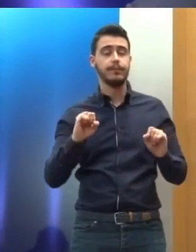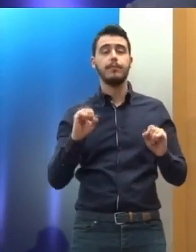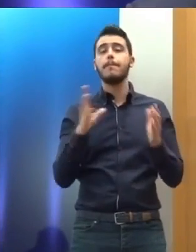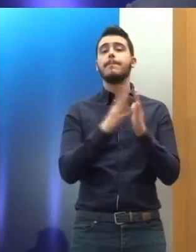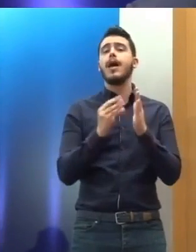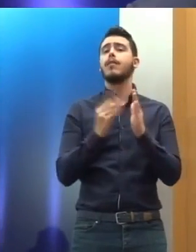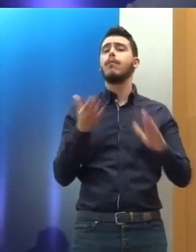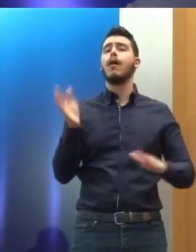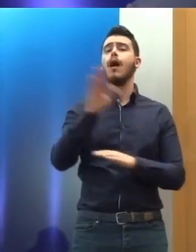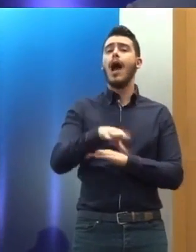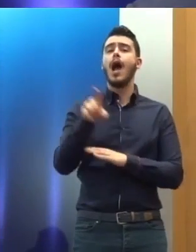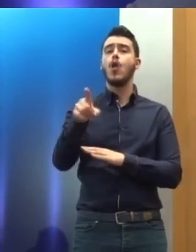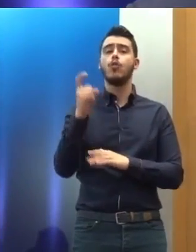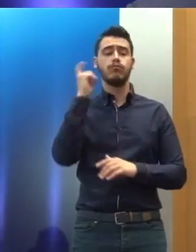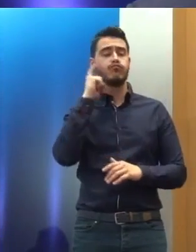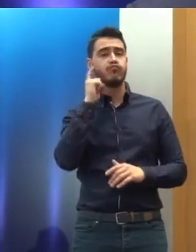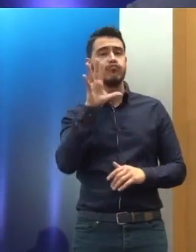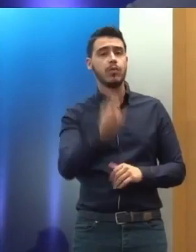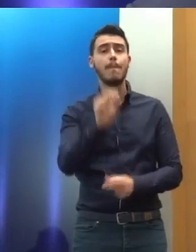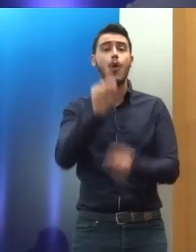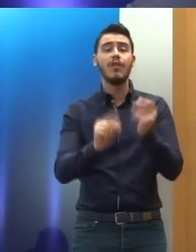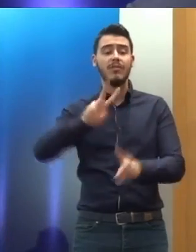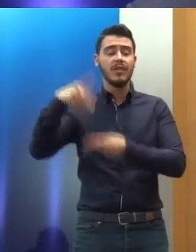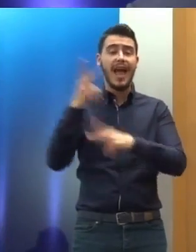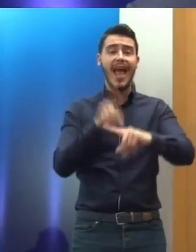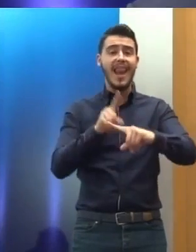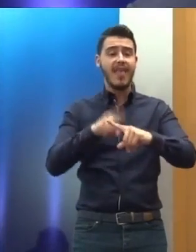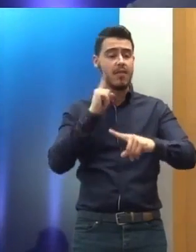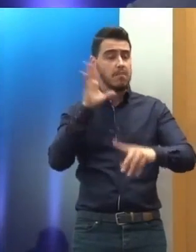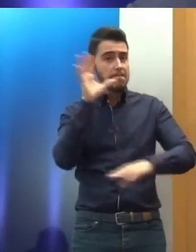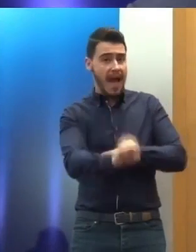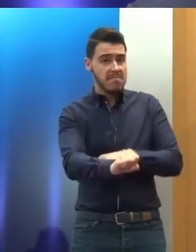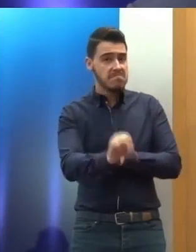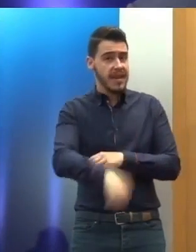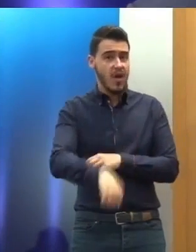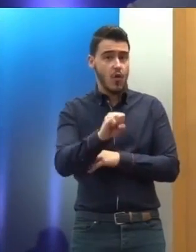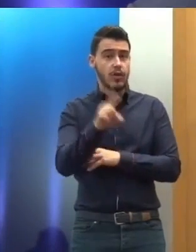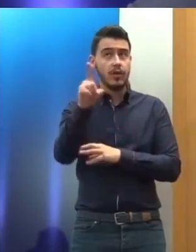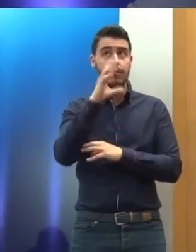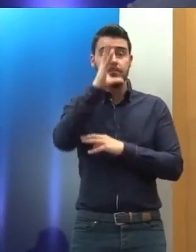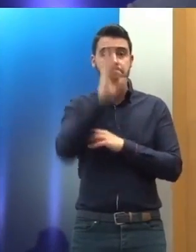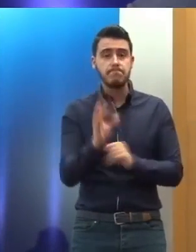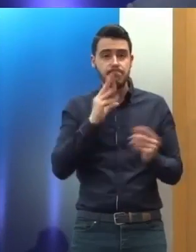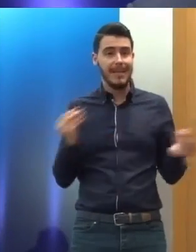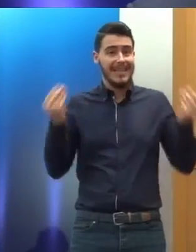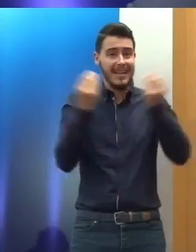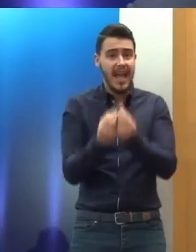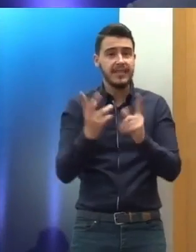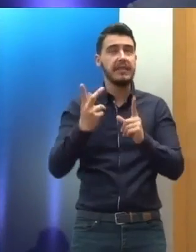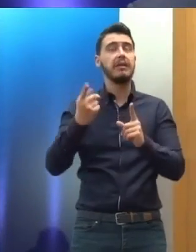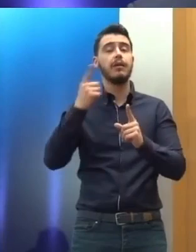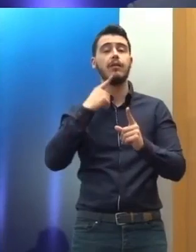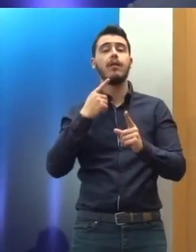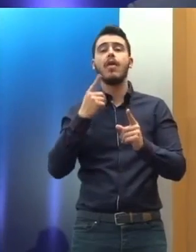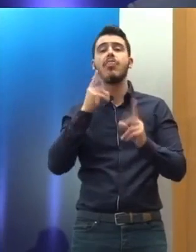έχουν πιάσει ποια είναι τα πραγματικά προβλήματα. Και όσο περισσότερο οι συστάσεις τους είναι ρεαλιστικές, τόσο περισσότερο θα βοηθήσουν